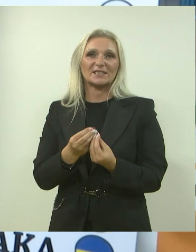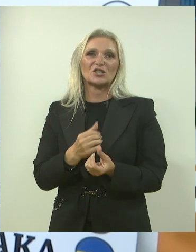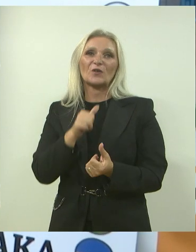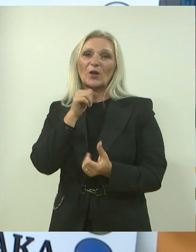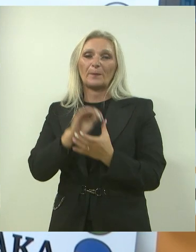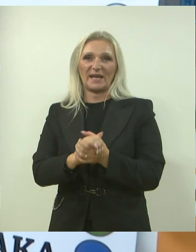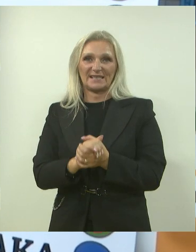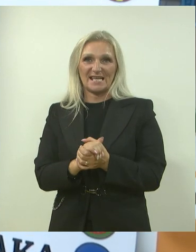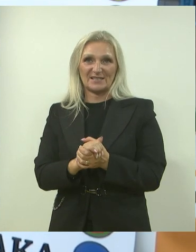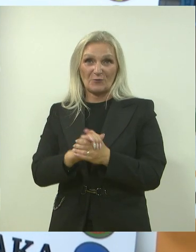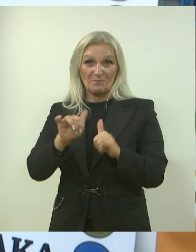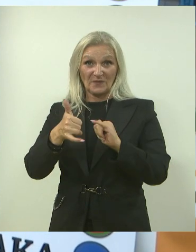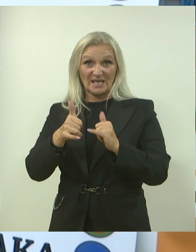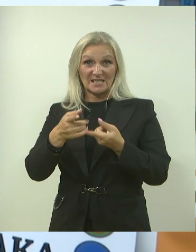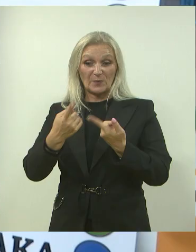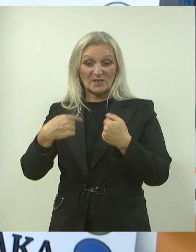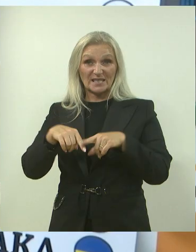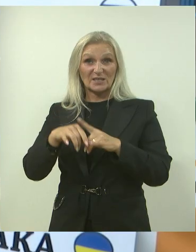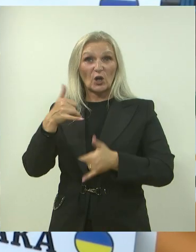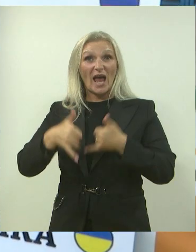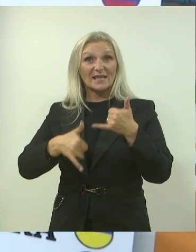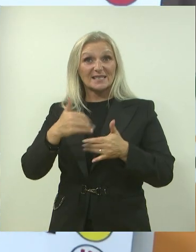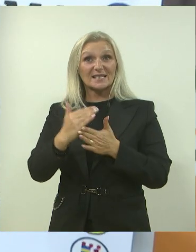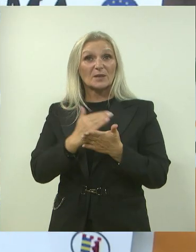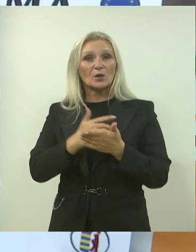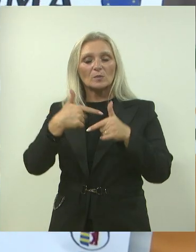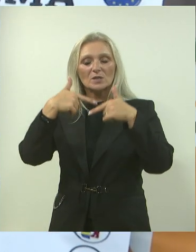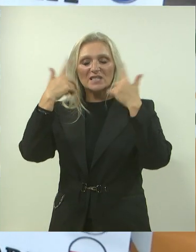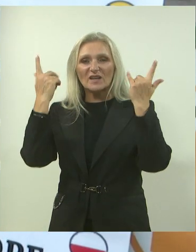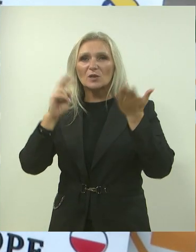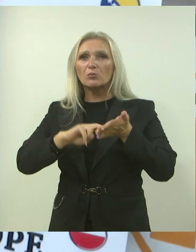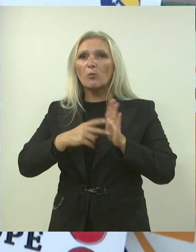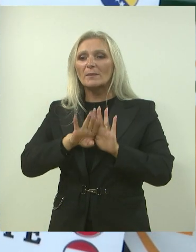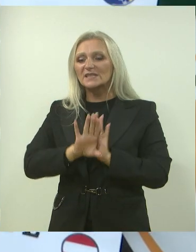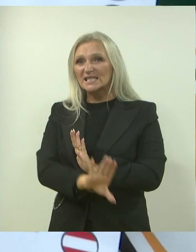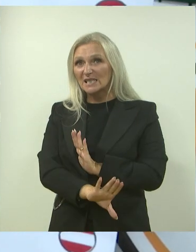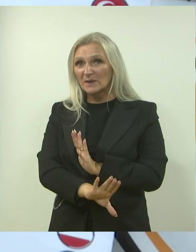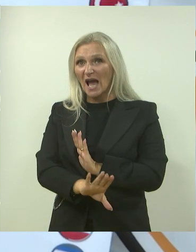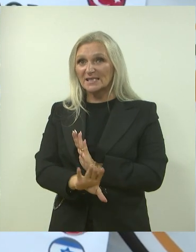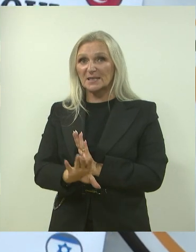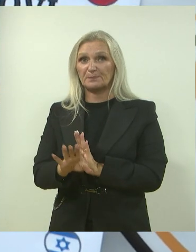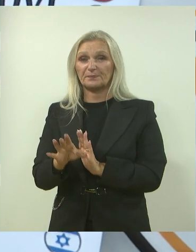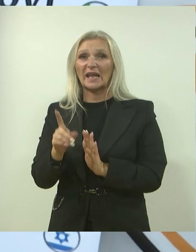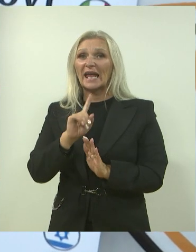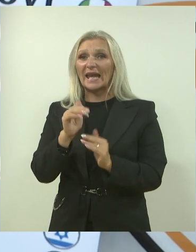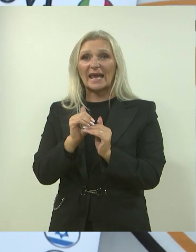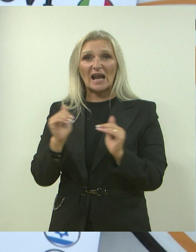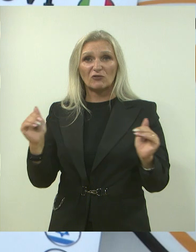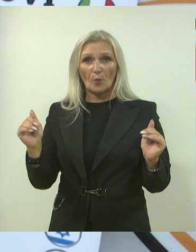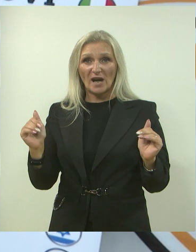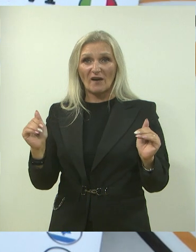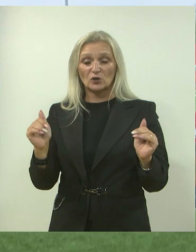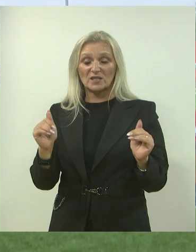Uz sportski dio programa i naticanja, ideja kampa je osvijestiti problematiku diskriminacije, rasizma i nevjavnopravnosti u